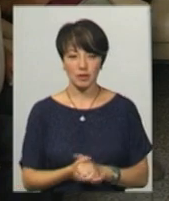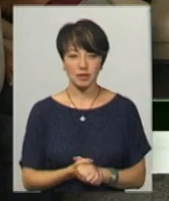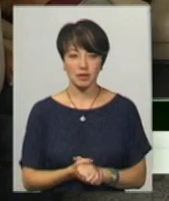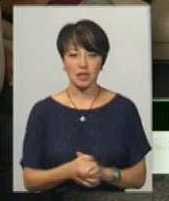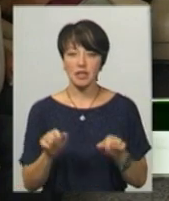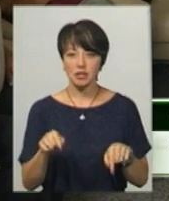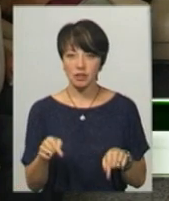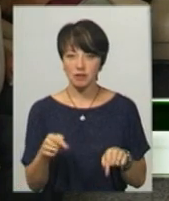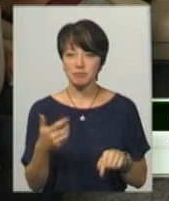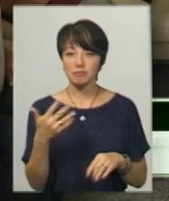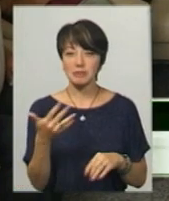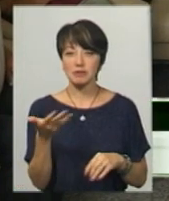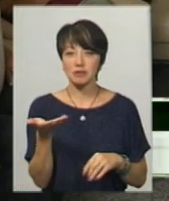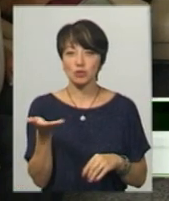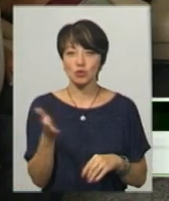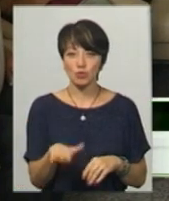50 робіт,